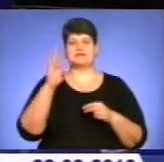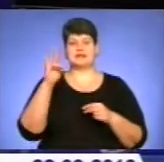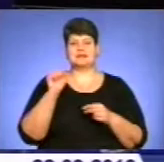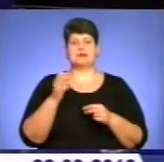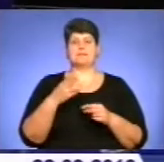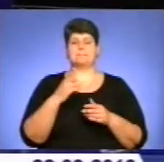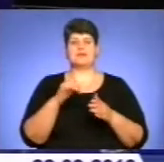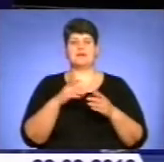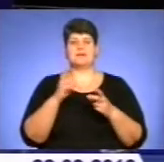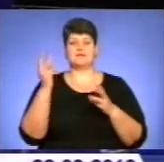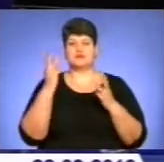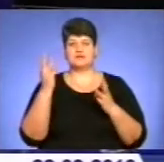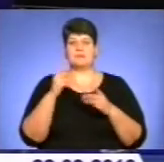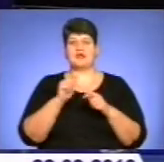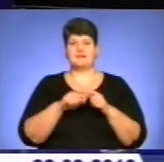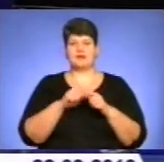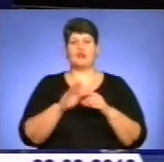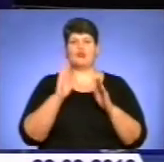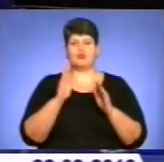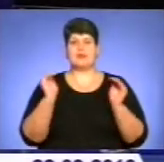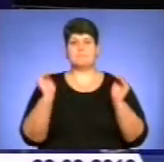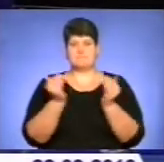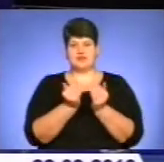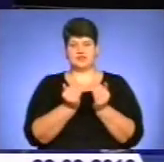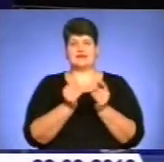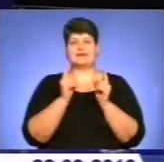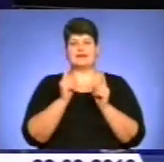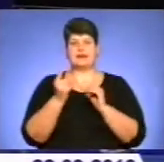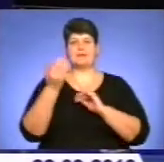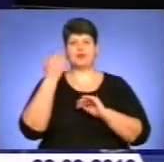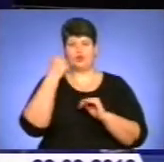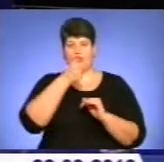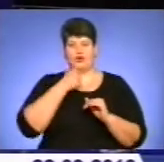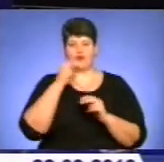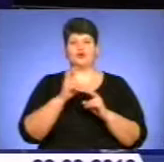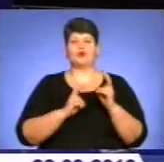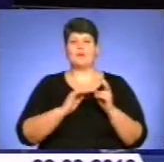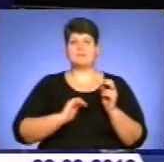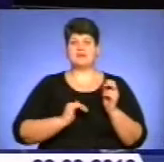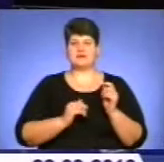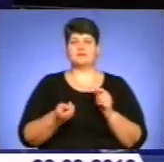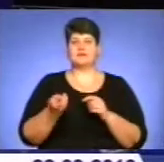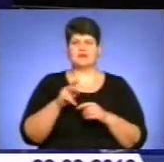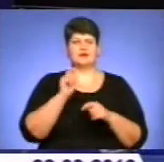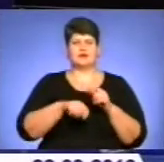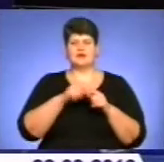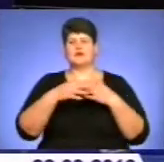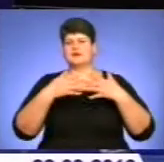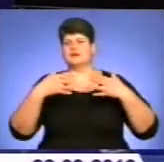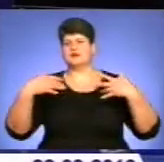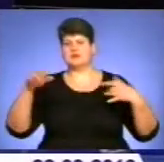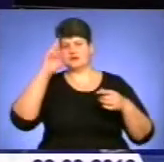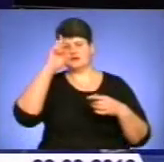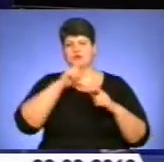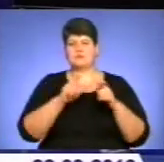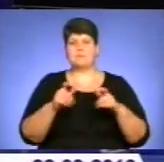частин до підприємців з перевірками буде менше. Тільки минулого року до підприємців завітали контролери з різних держустанов більше